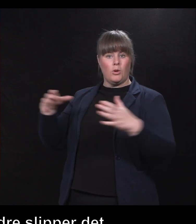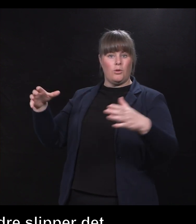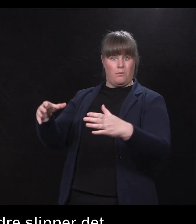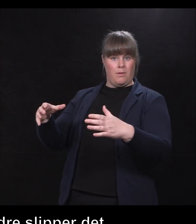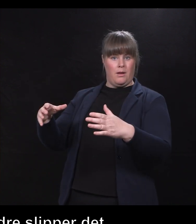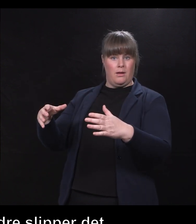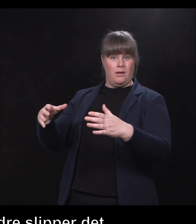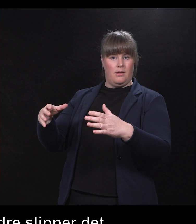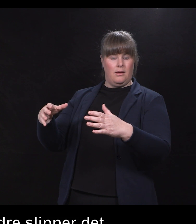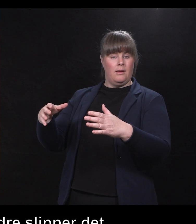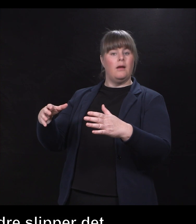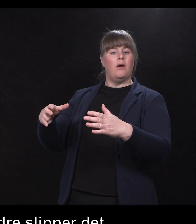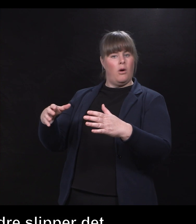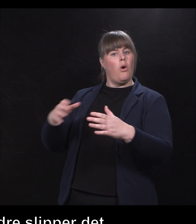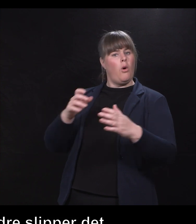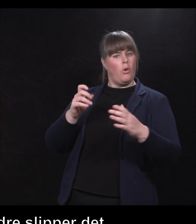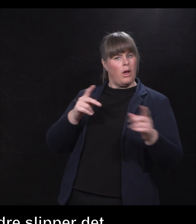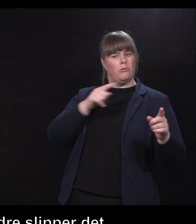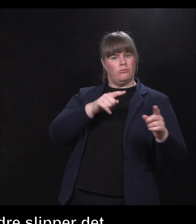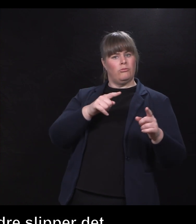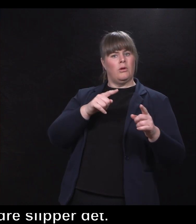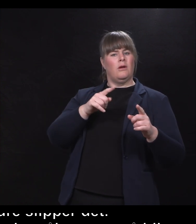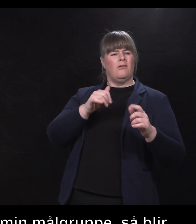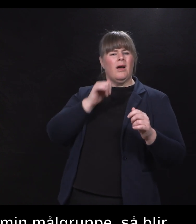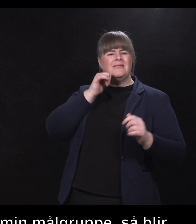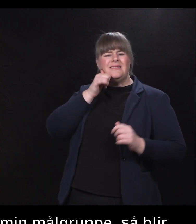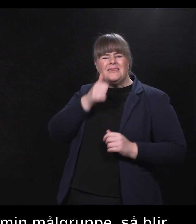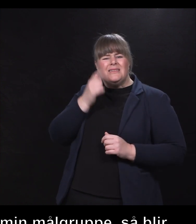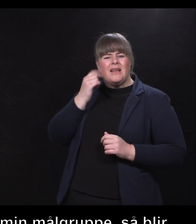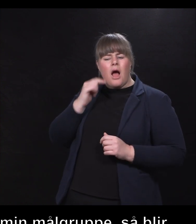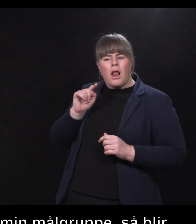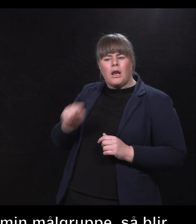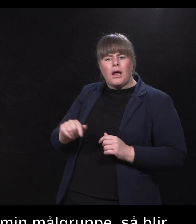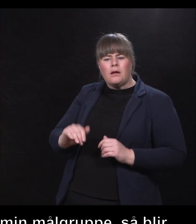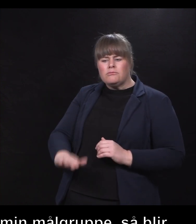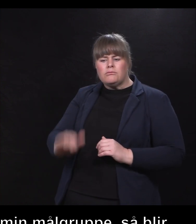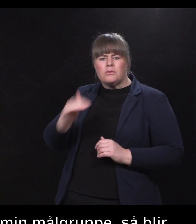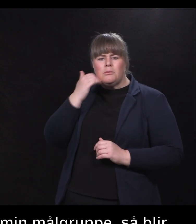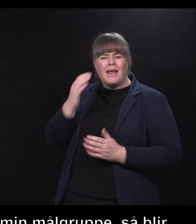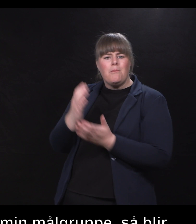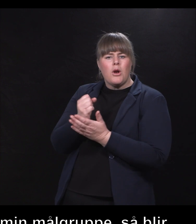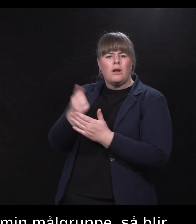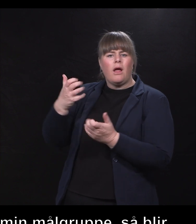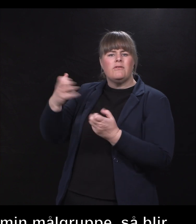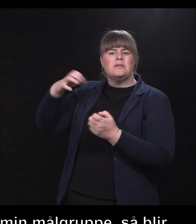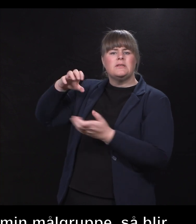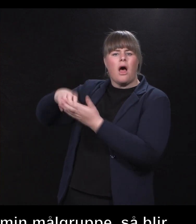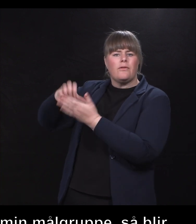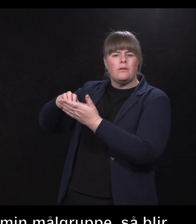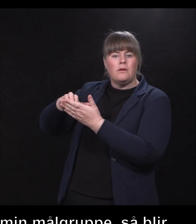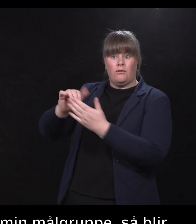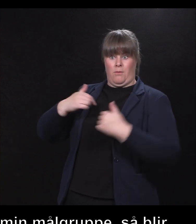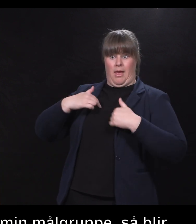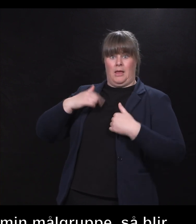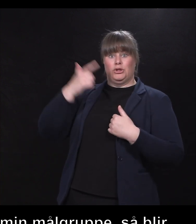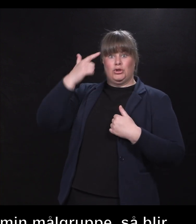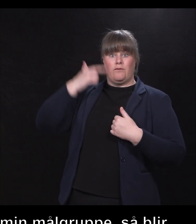belunnet av staten fra veldig tidlig alder. For min del var det syv år, når jeg begynte å skrive søknader